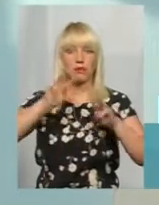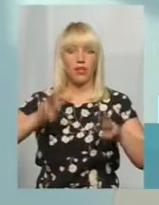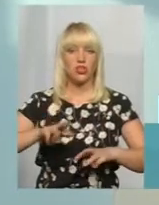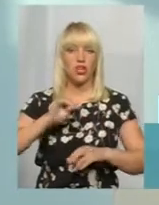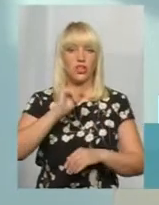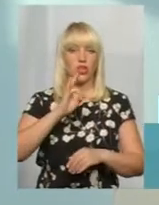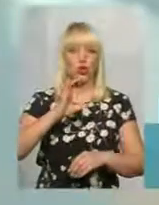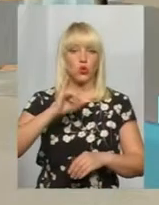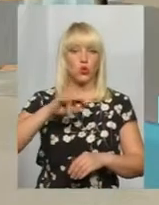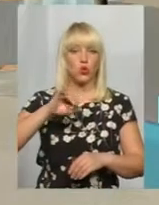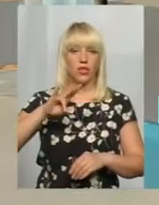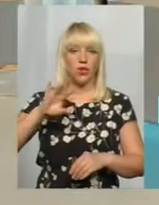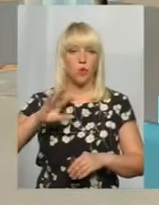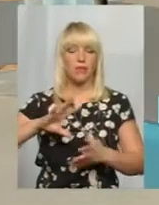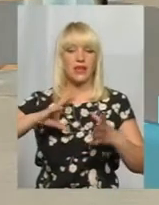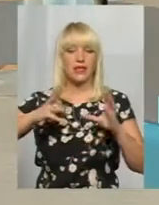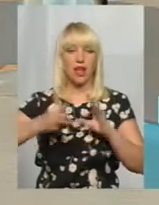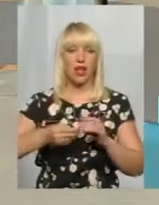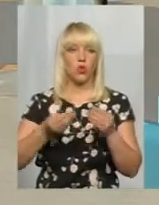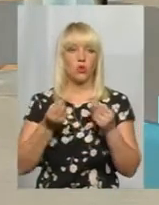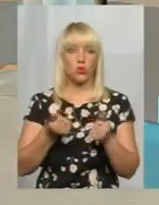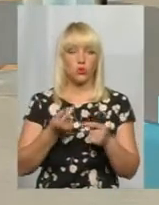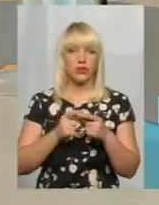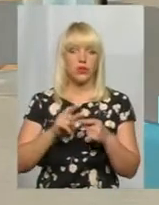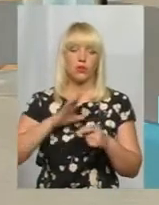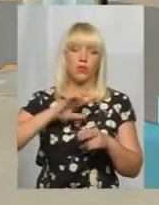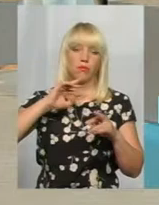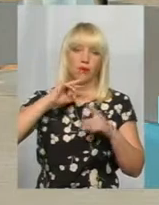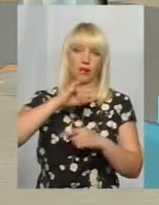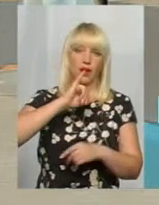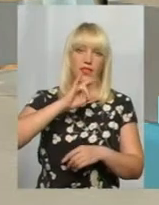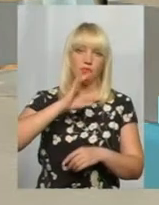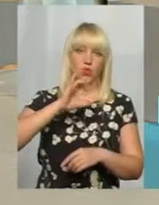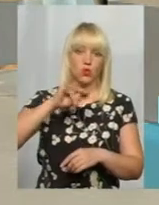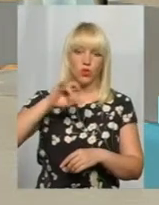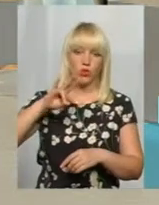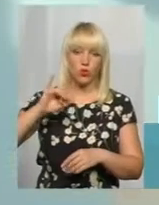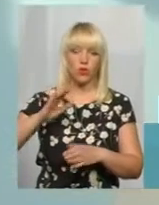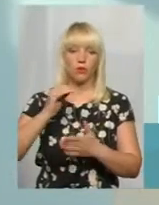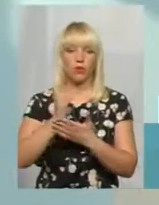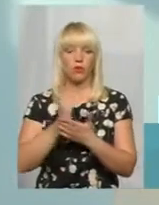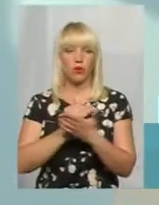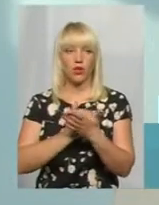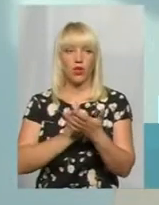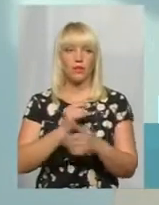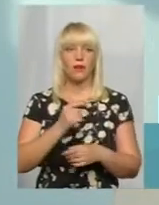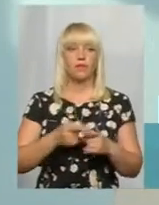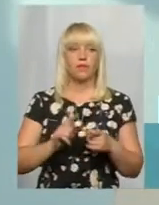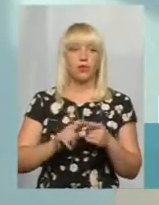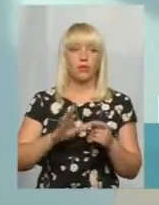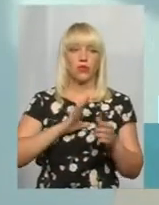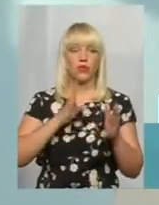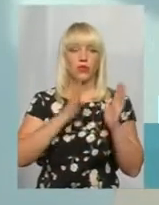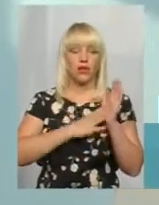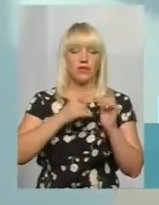на загальну суму, це були і препарати інсуліни, і по програмі реімбурсації 9,5